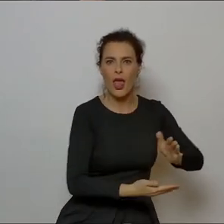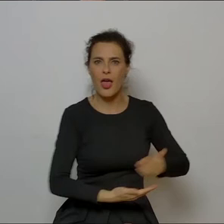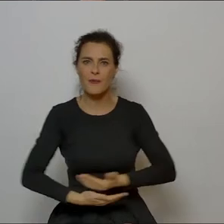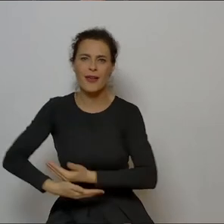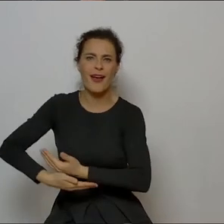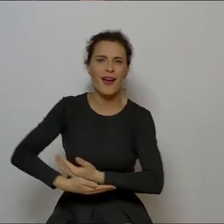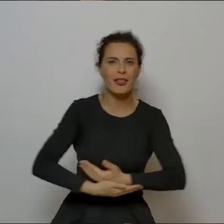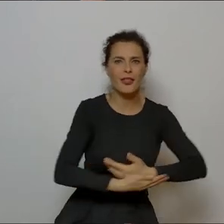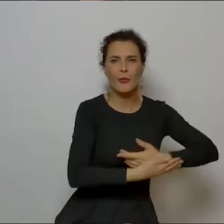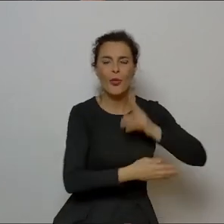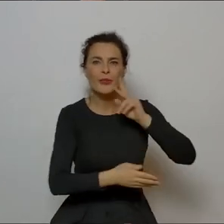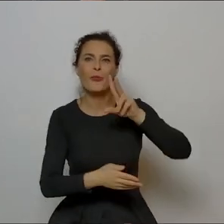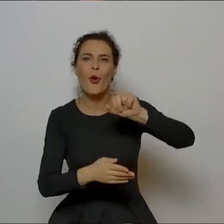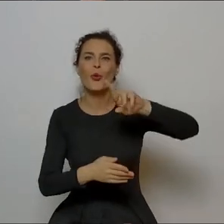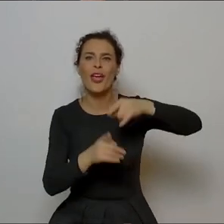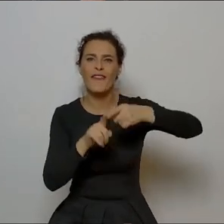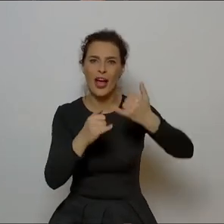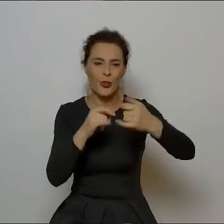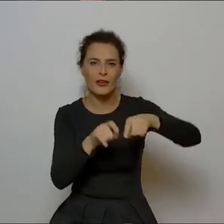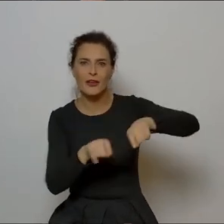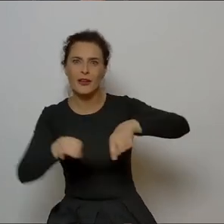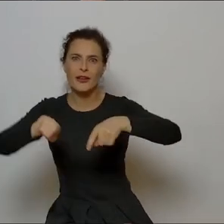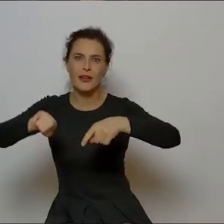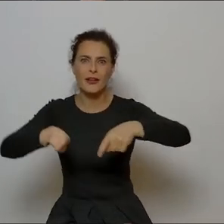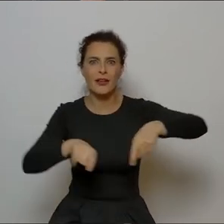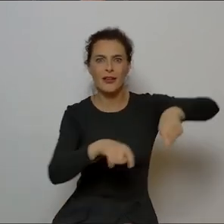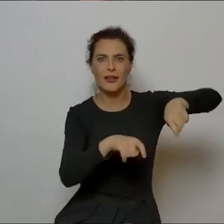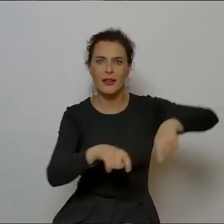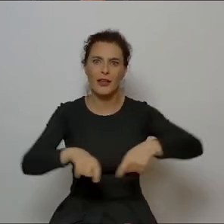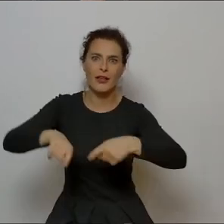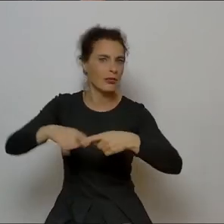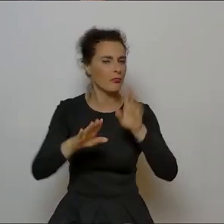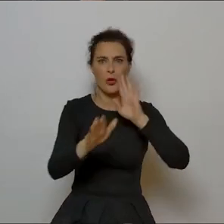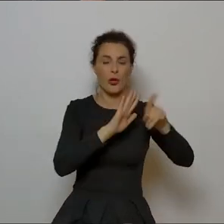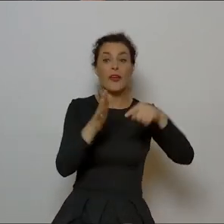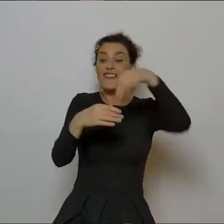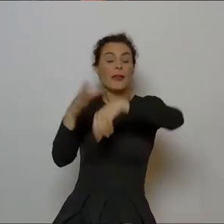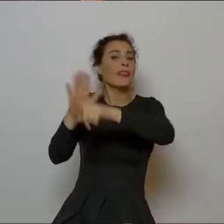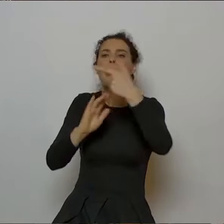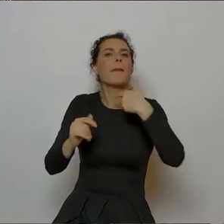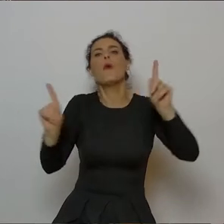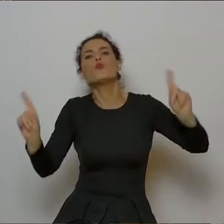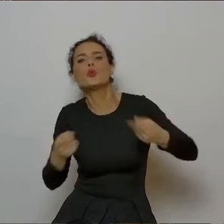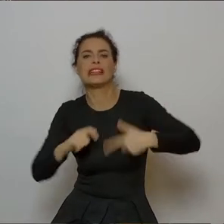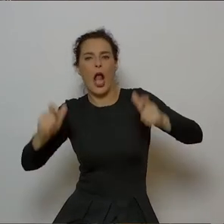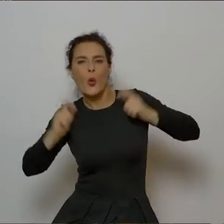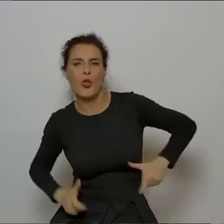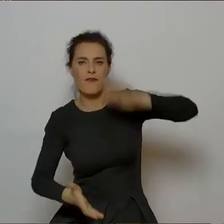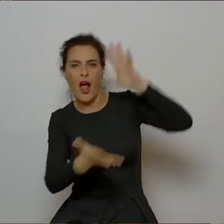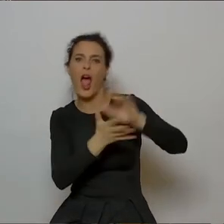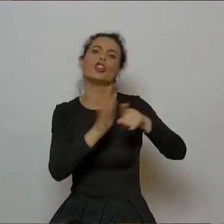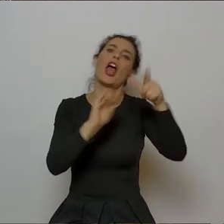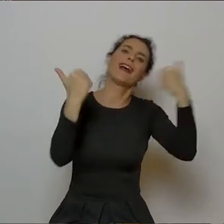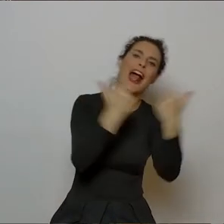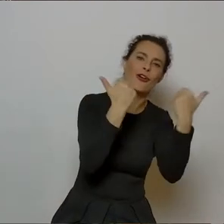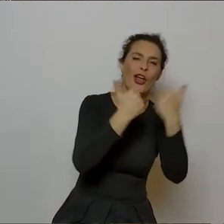kolebany jest kujawiek, prawda? Ja tylko chciałam powiedzieć, że ja nie stosuję żadnej muzyki ludowej tam. To nie jest tak, że krakowiaczek jest krakowiaczek